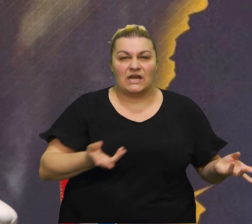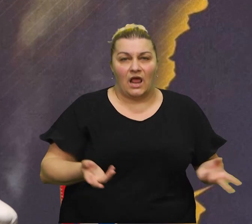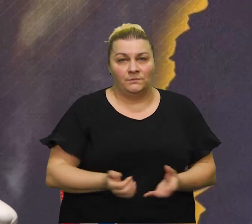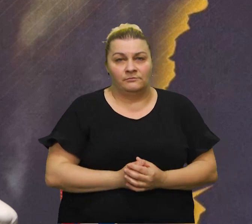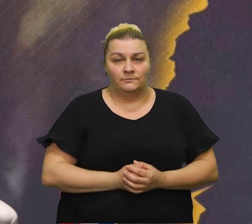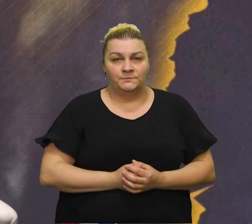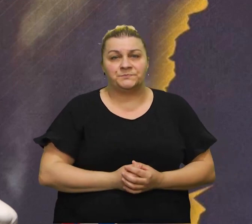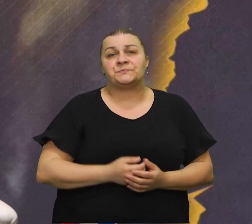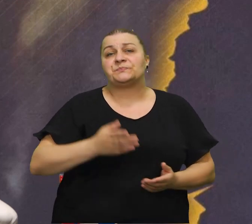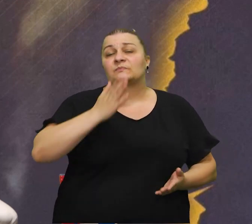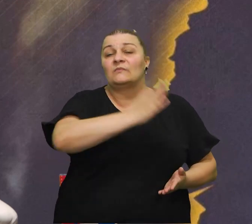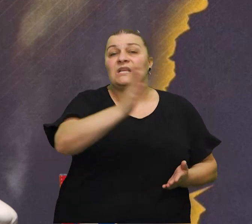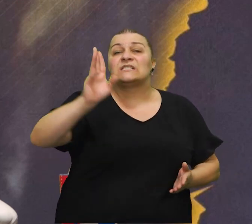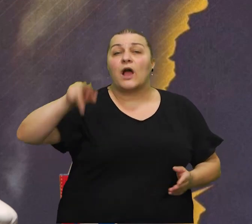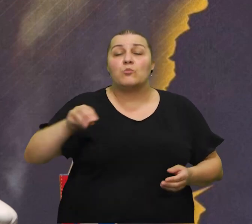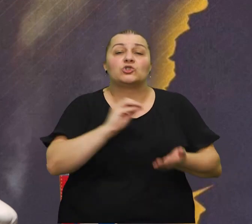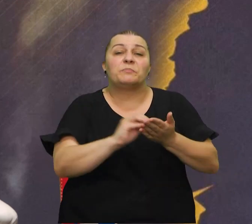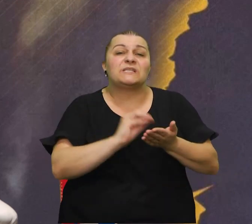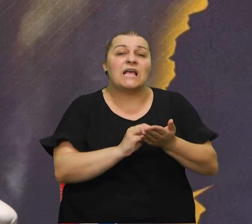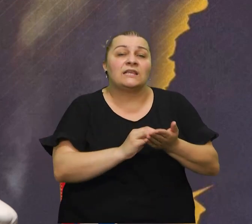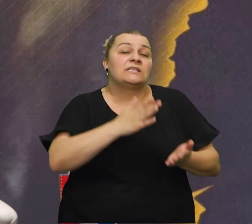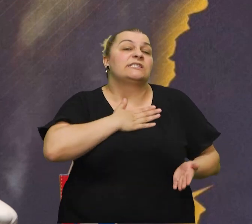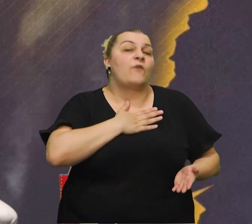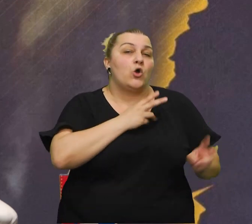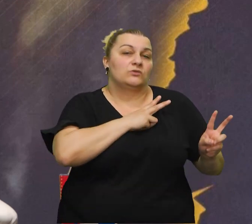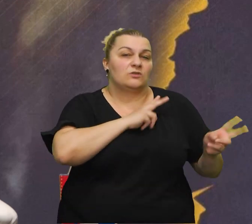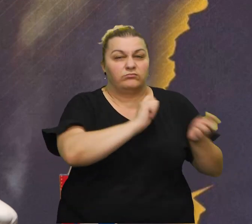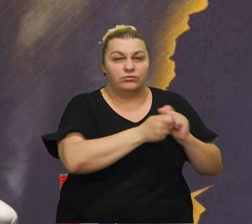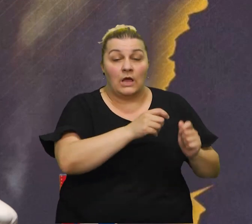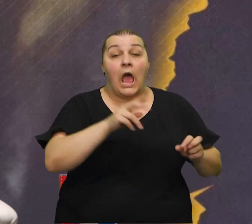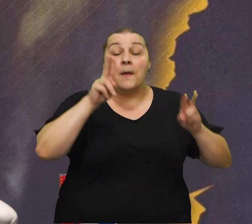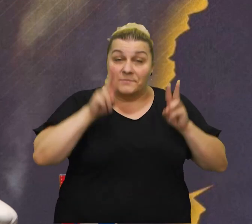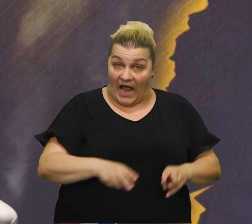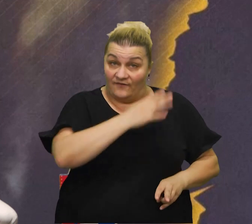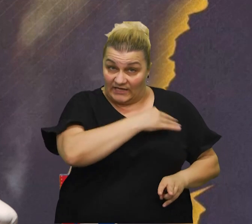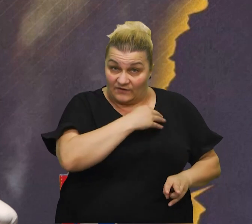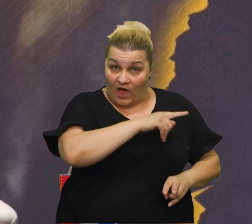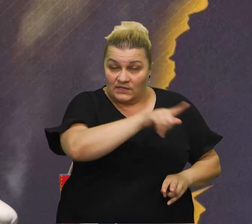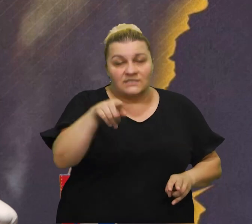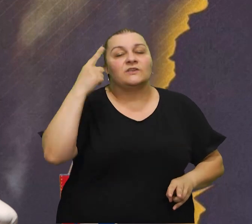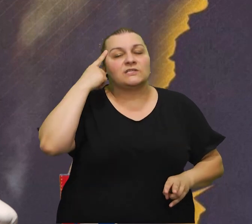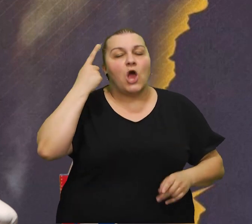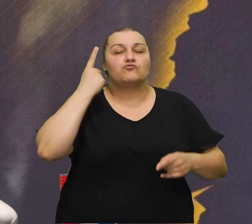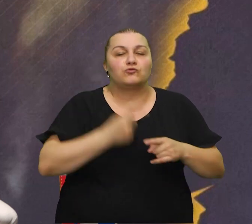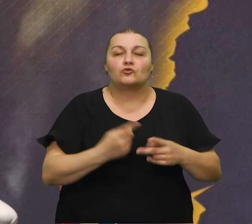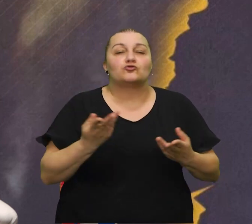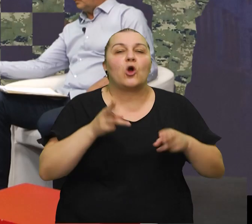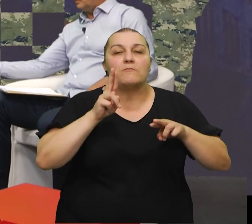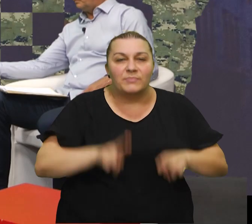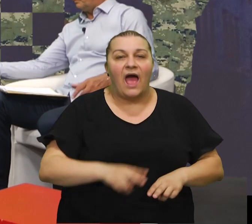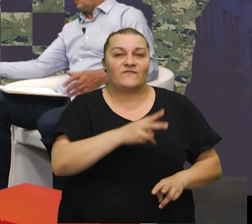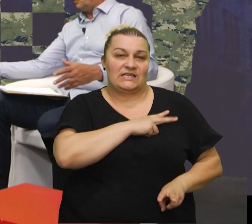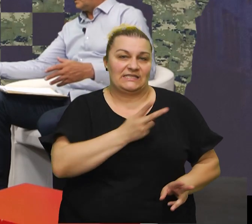neku istinu koja te vama paše a drugi dan zađe prava istina. Znači Hrvati domoljubi oni znaju šta je prava istina. Da, evo